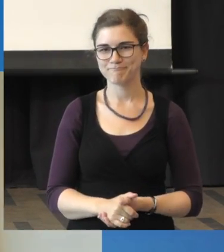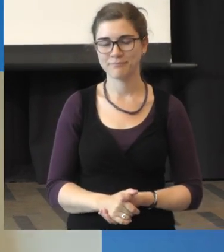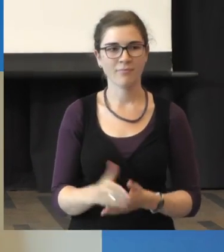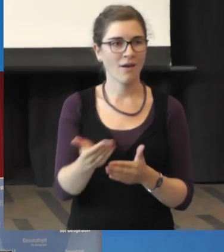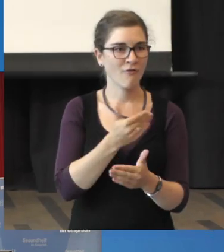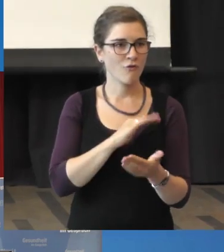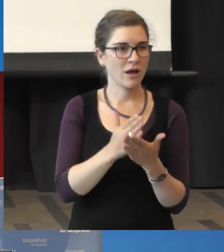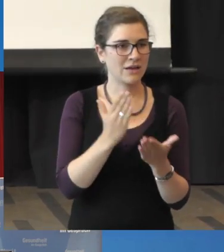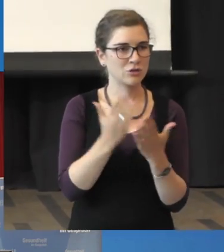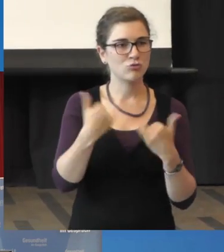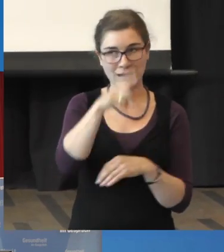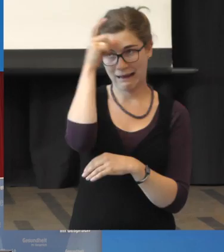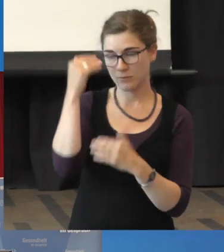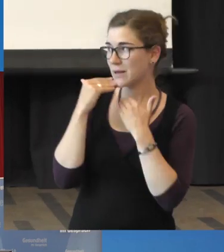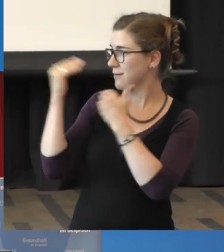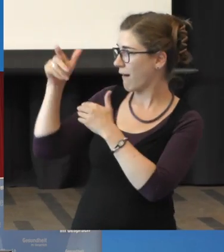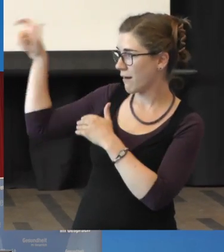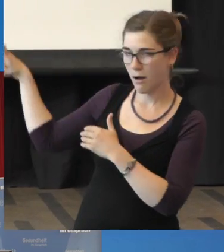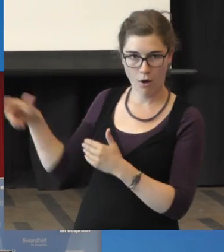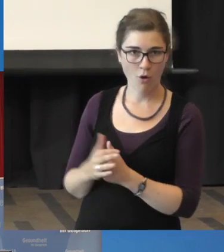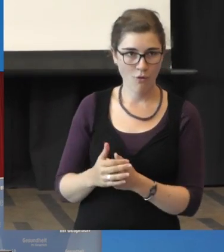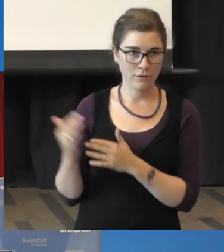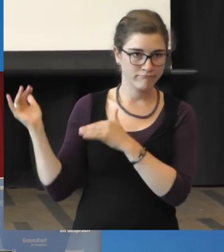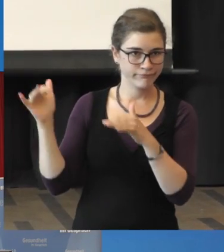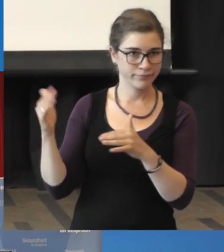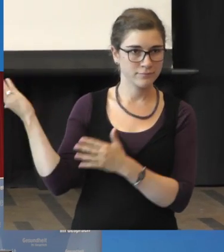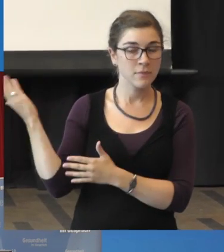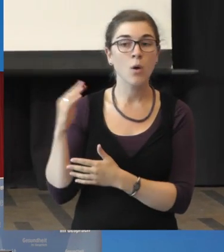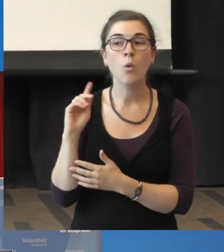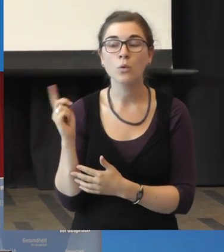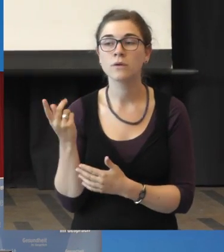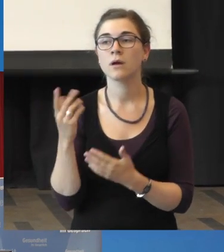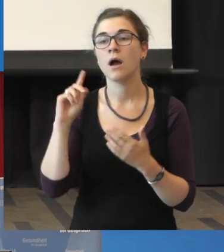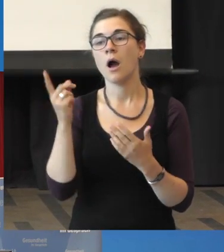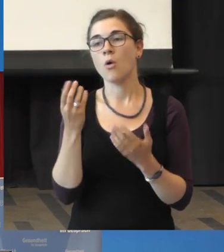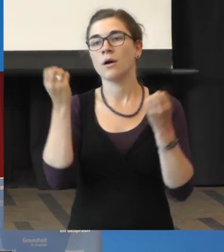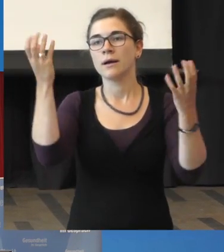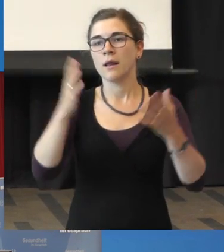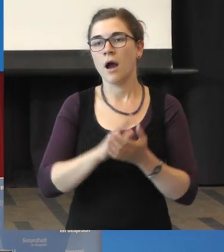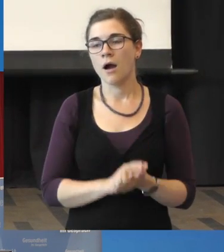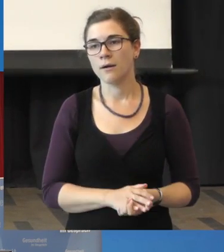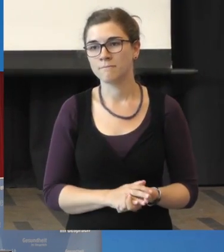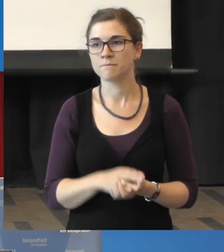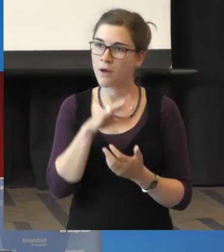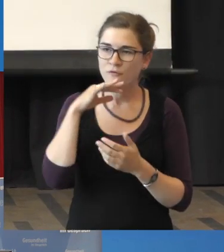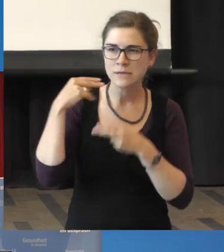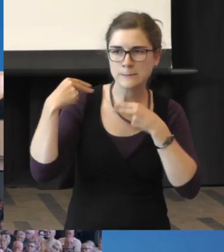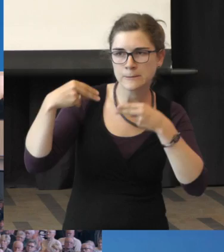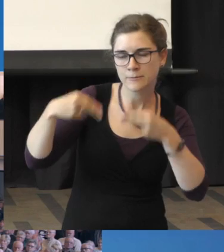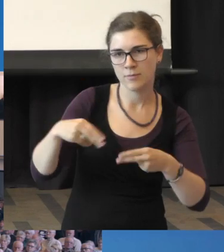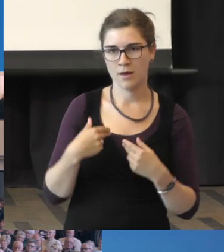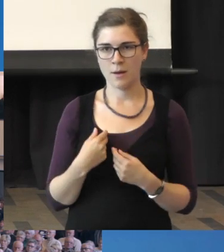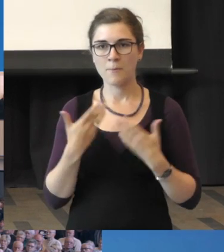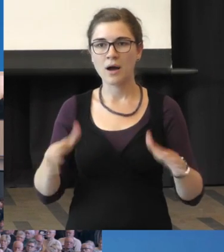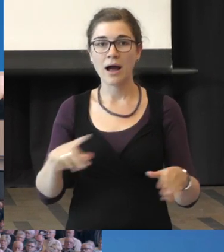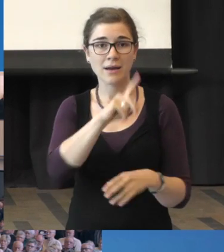vorab schon mal bei den Experten bedanken, dass sie hier sind und natürlich uns Rede und Antwort stehen. Ich